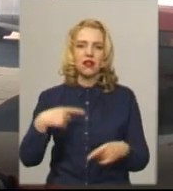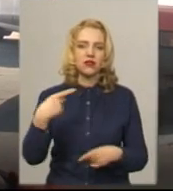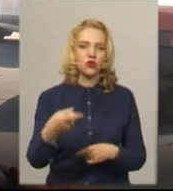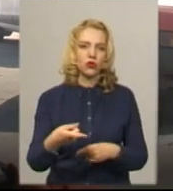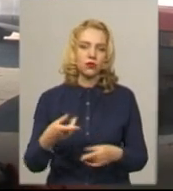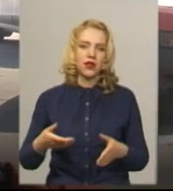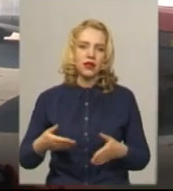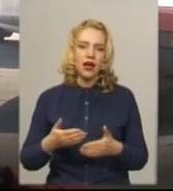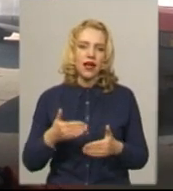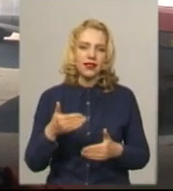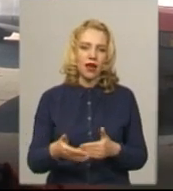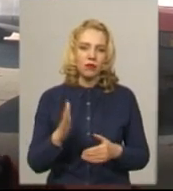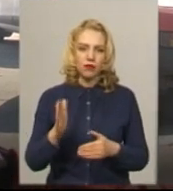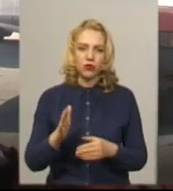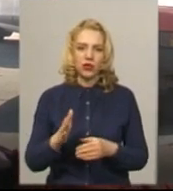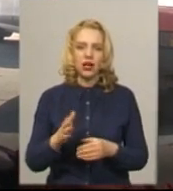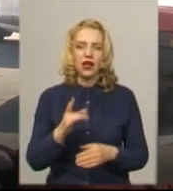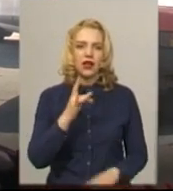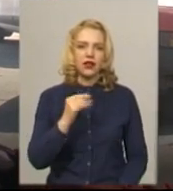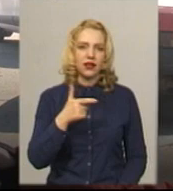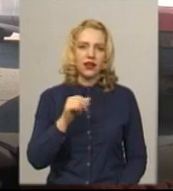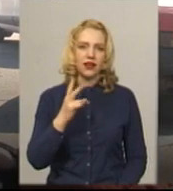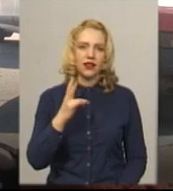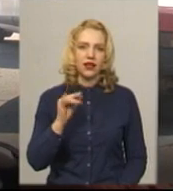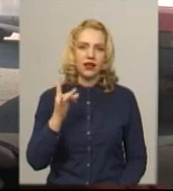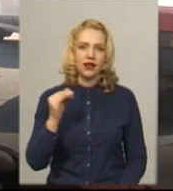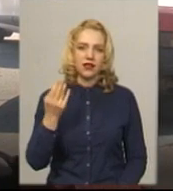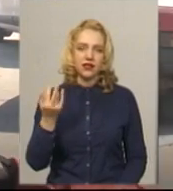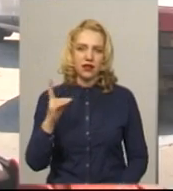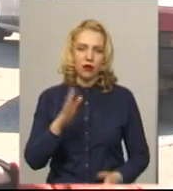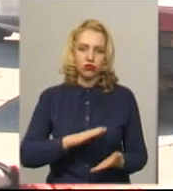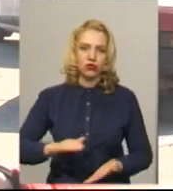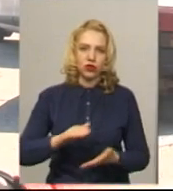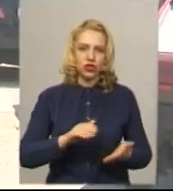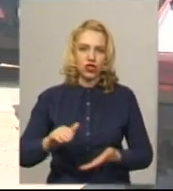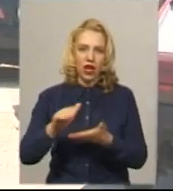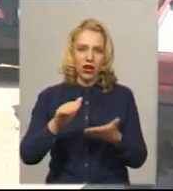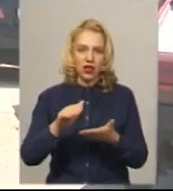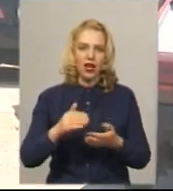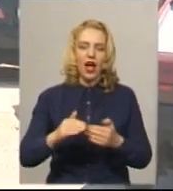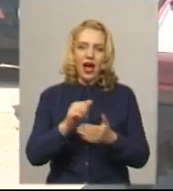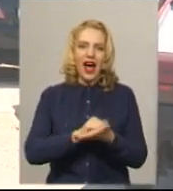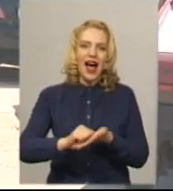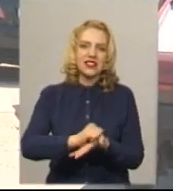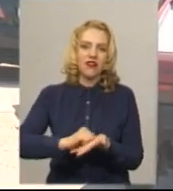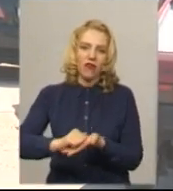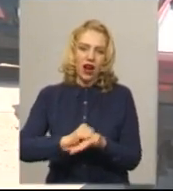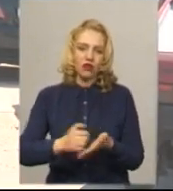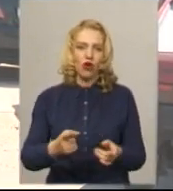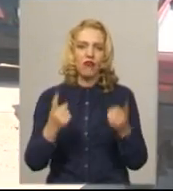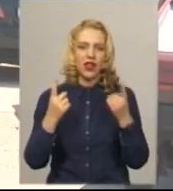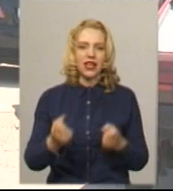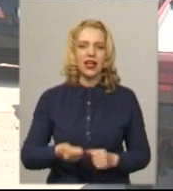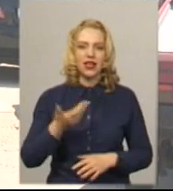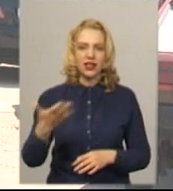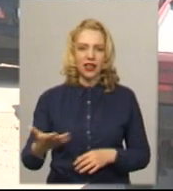регенерація і підуть шари асфальтів. Велика кількість техніки задіяно,